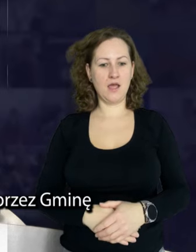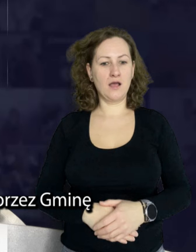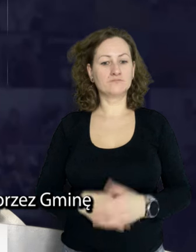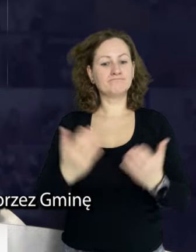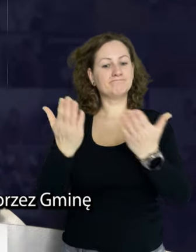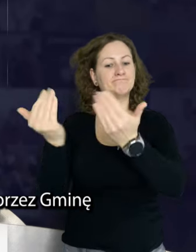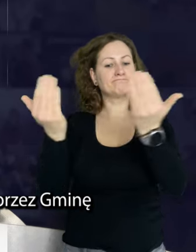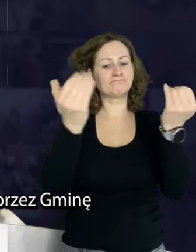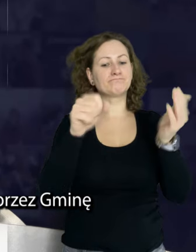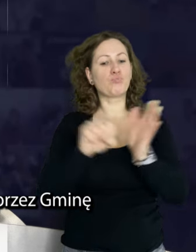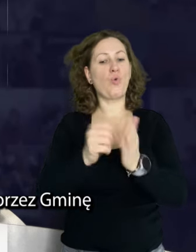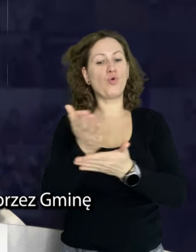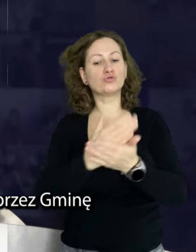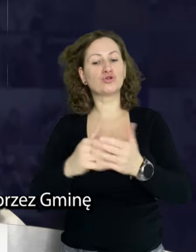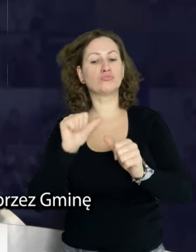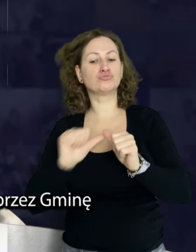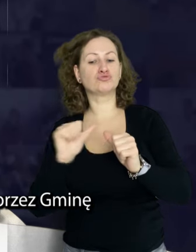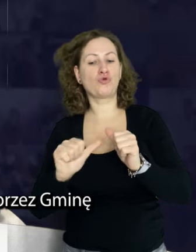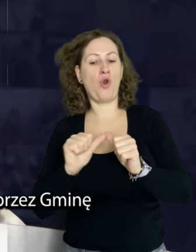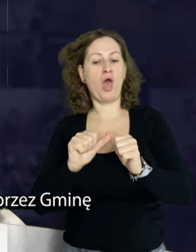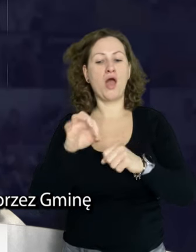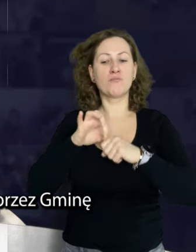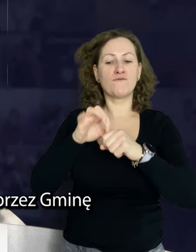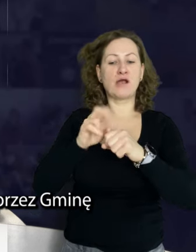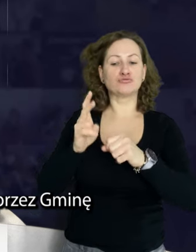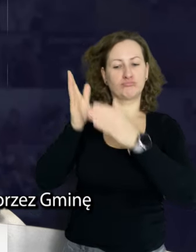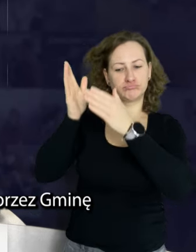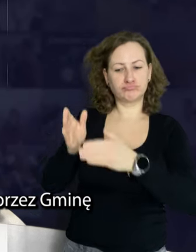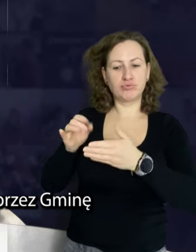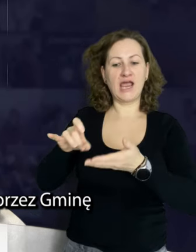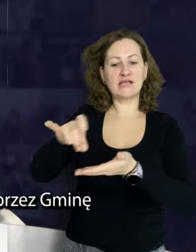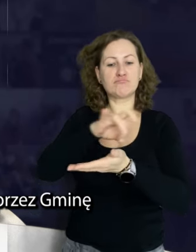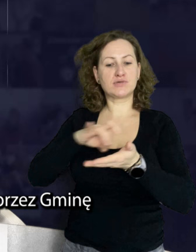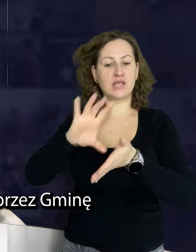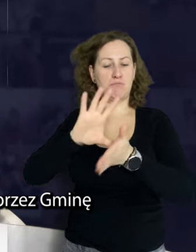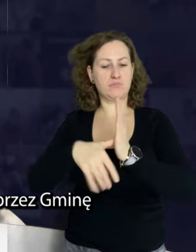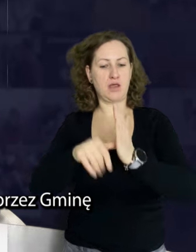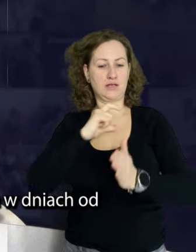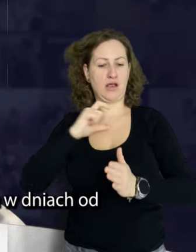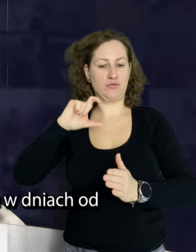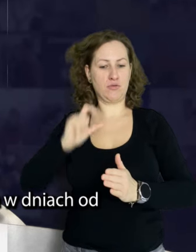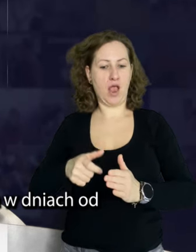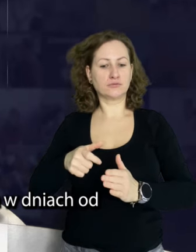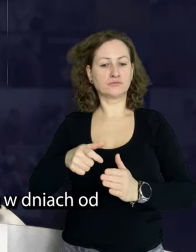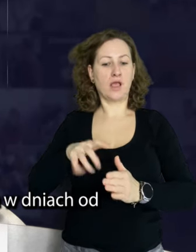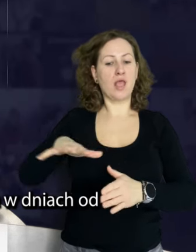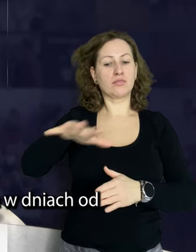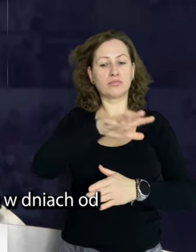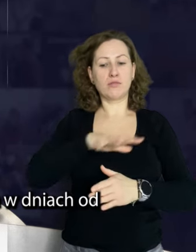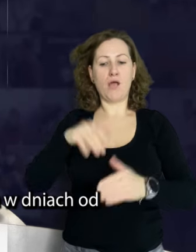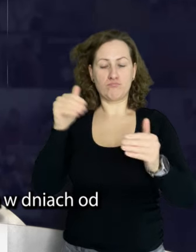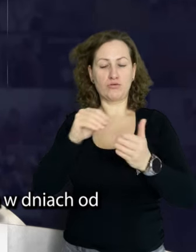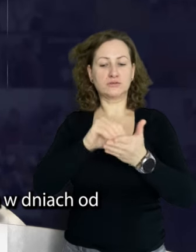Rekrutacja do oddziałów przedszkolnych prowadzonych przez Gminę Miejską Starogard Gdański dla dzieci zamieszkałych na terenie miasta